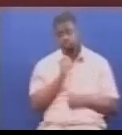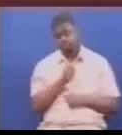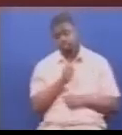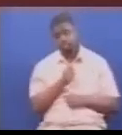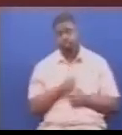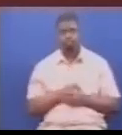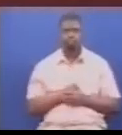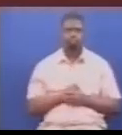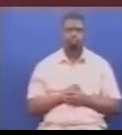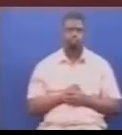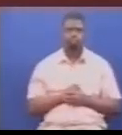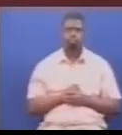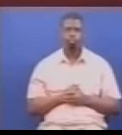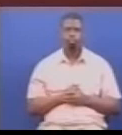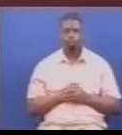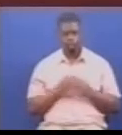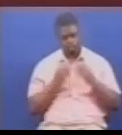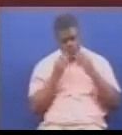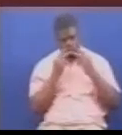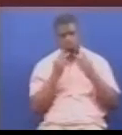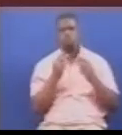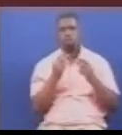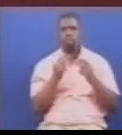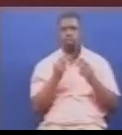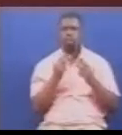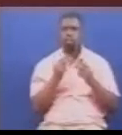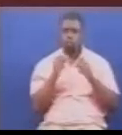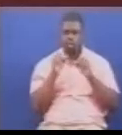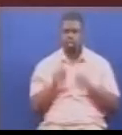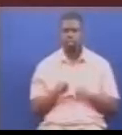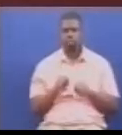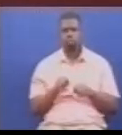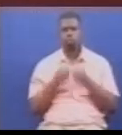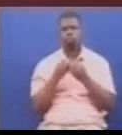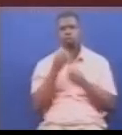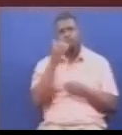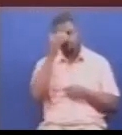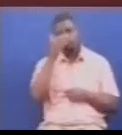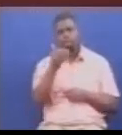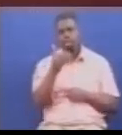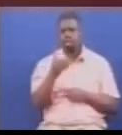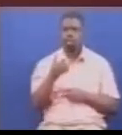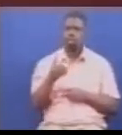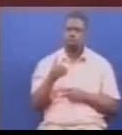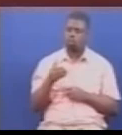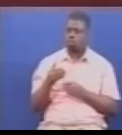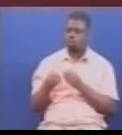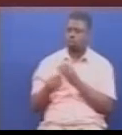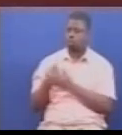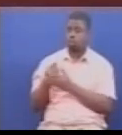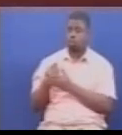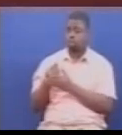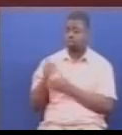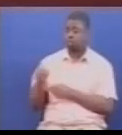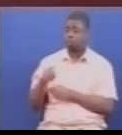tunaona kuna haja ya kutowa kipa umbele kwa sampuli za makosa ya jinai zinazotokea